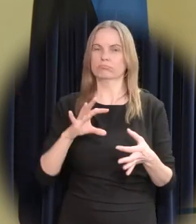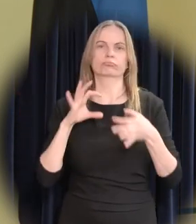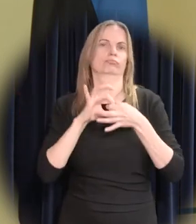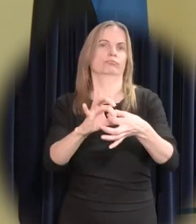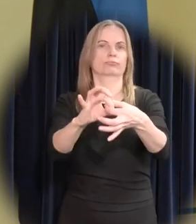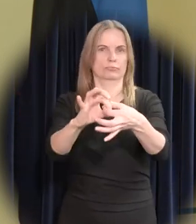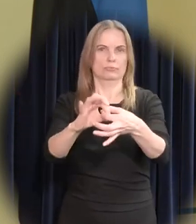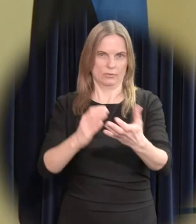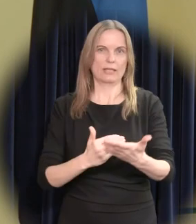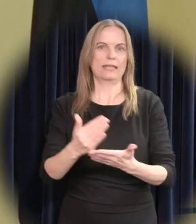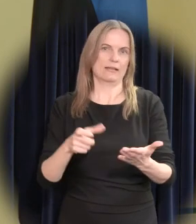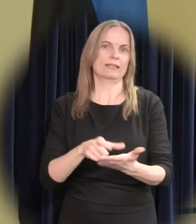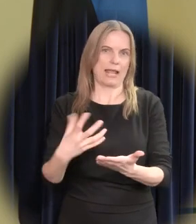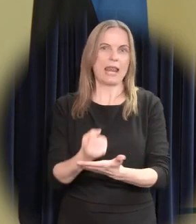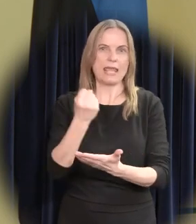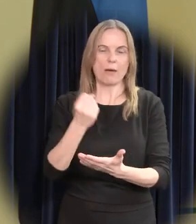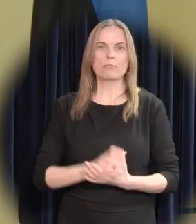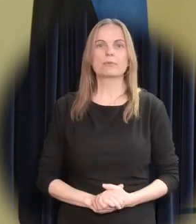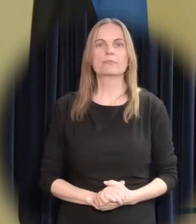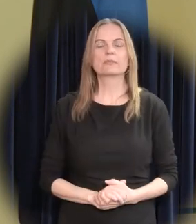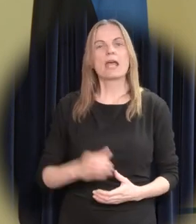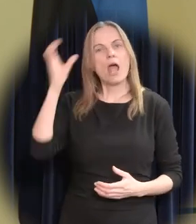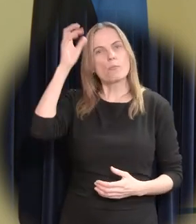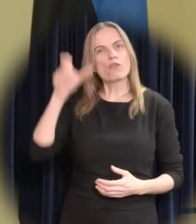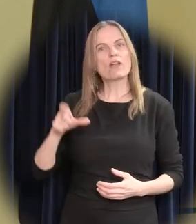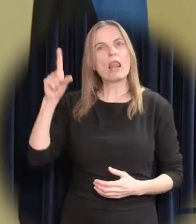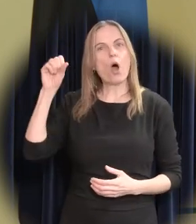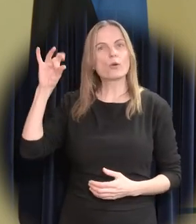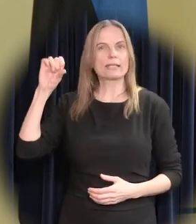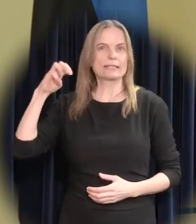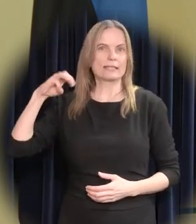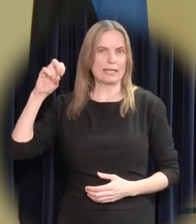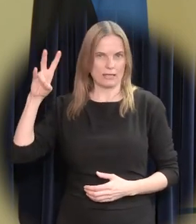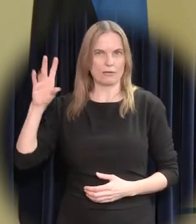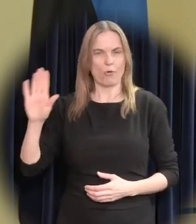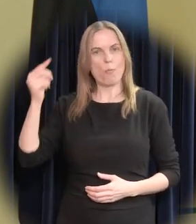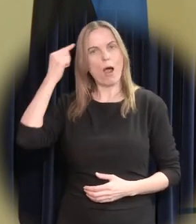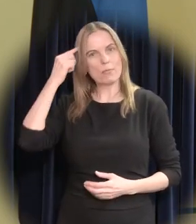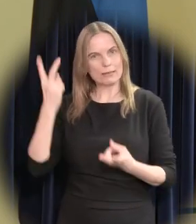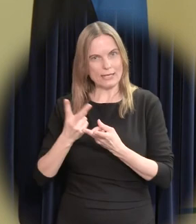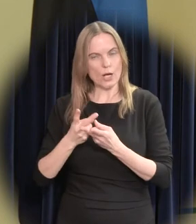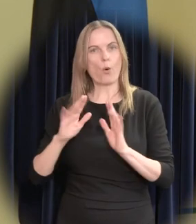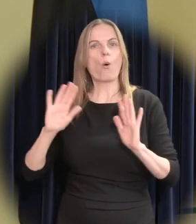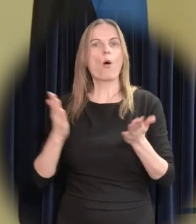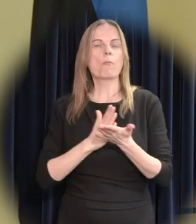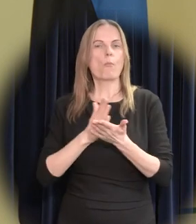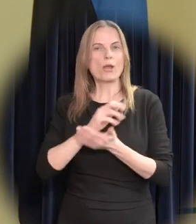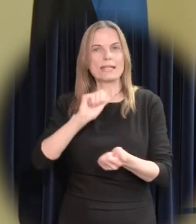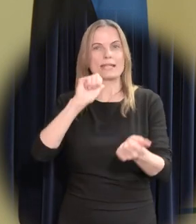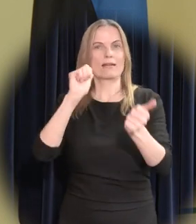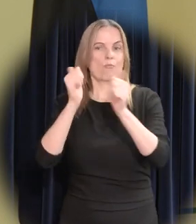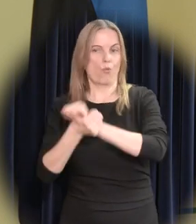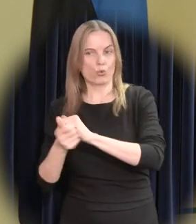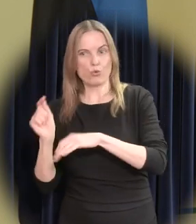sillad. Professor Marju Lauristinle kuulub mõte, kui poliitika muutub ajalooks, siis ta ühtlasi muutub